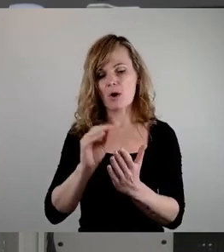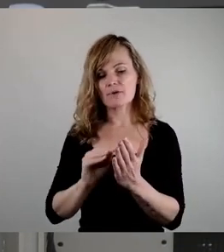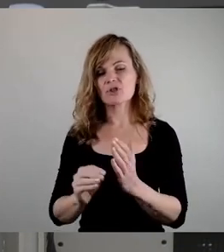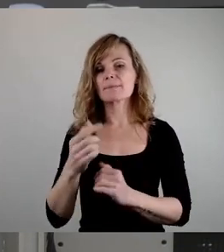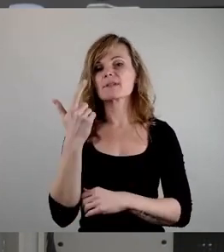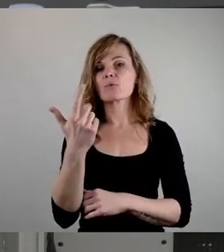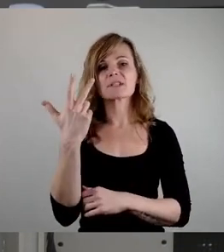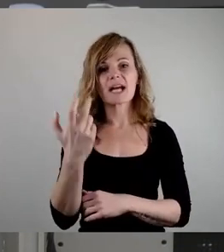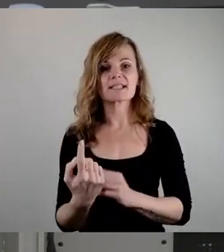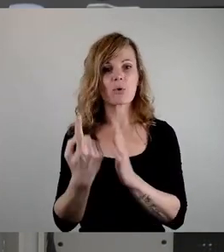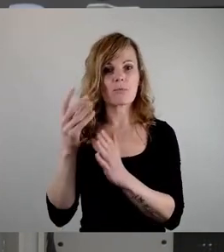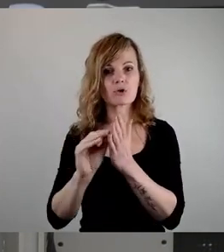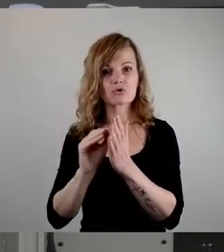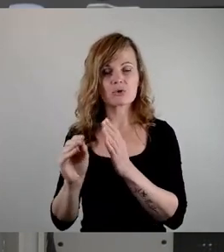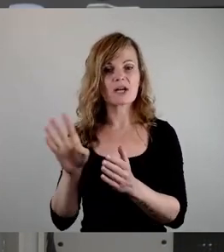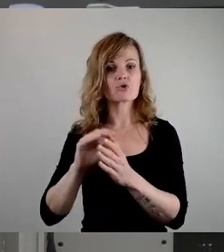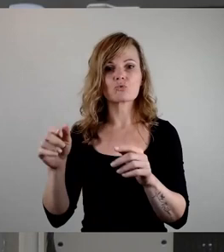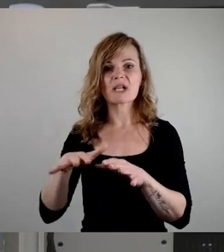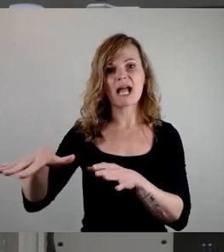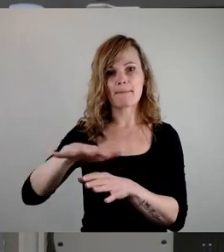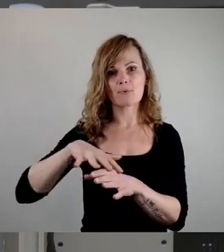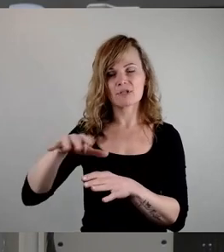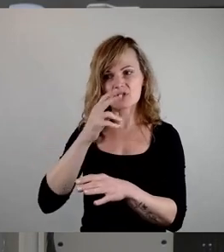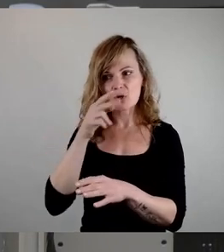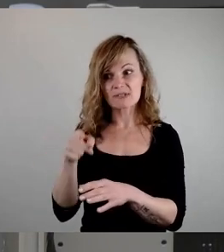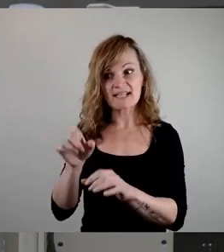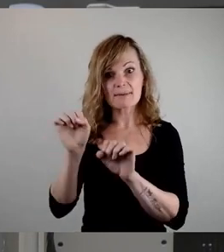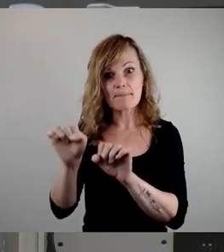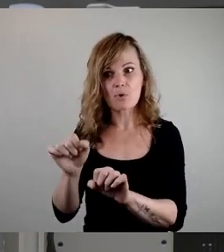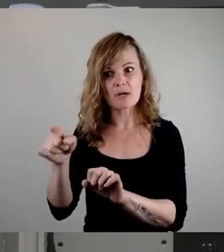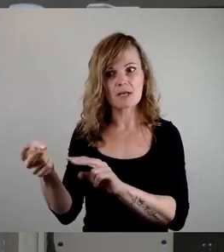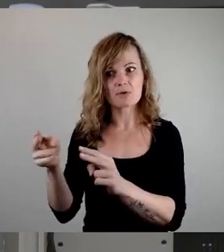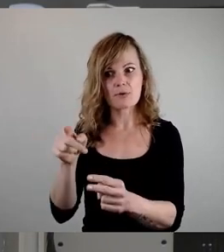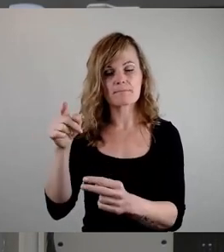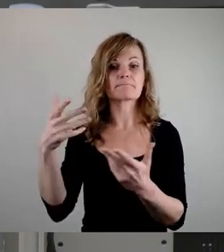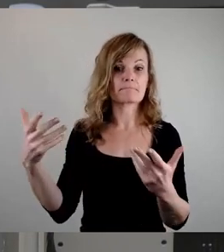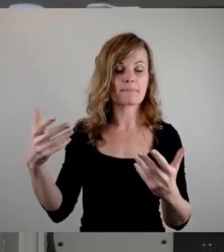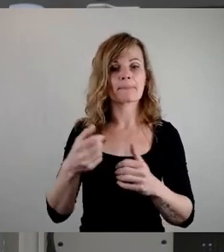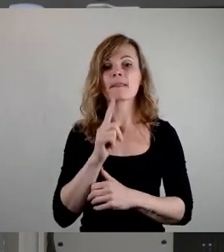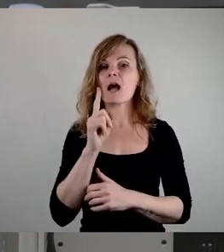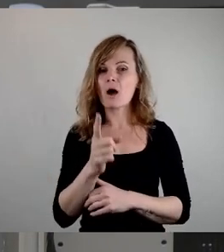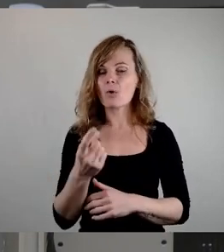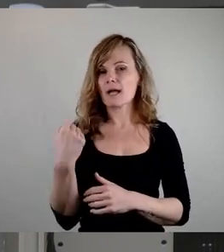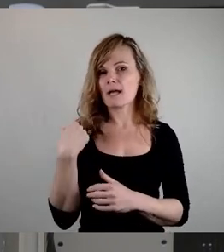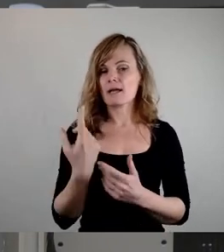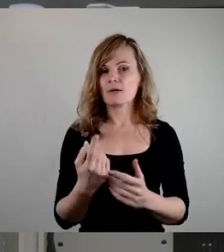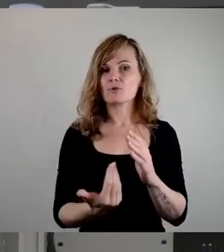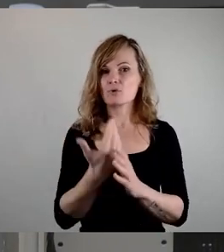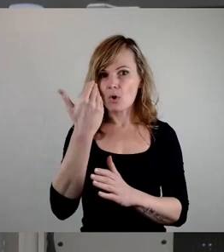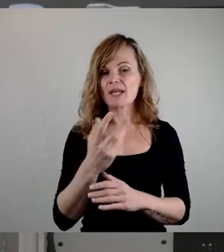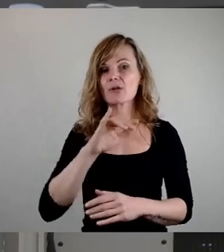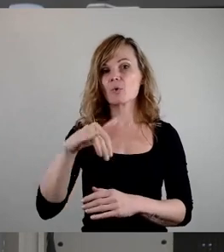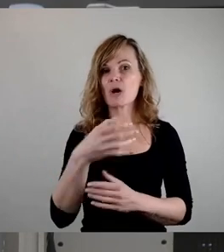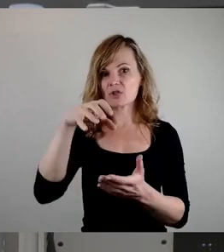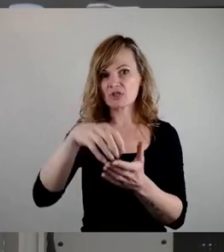Oberschule dort am Schulcampus nochmal zu gucken, ob das nicht eine Option sein könnte. Ich hatte mir auch notiert, dass gerade aufwachsende Gymnasium Johannstadt, wenn dann